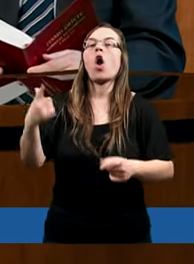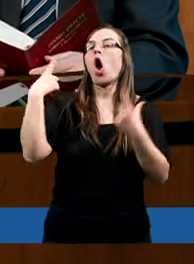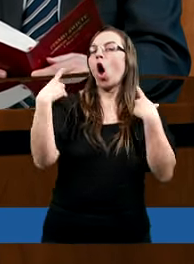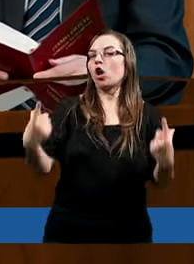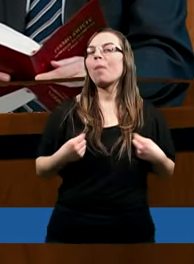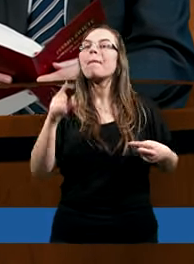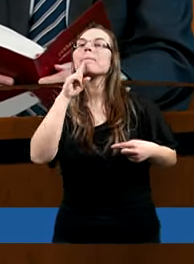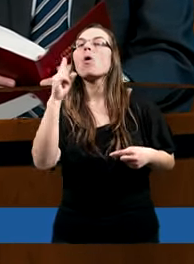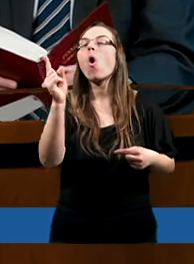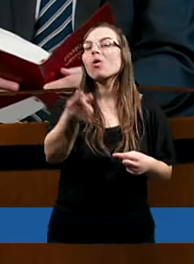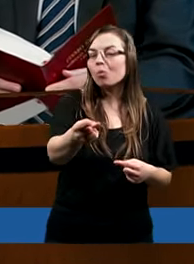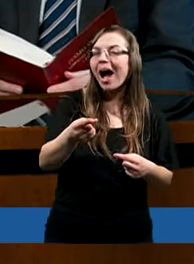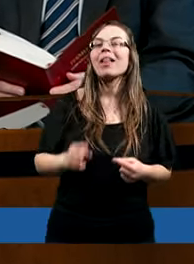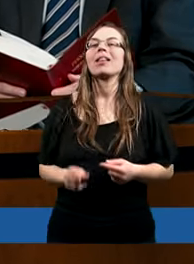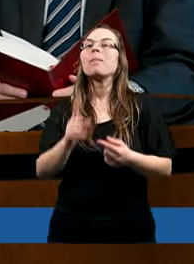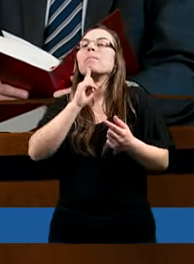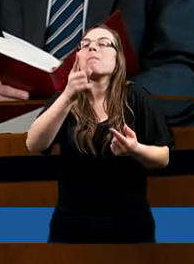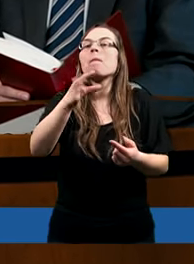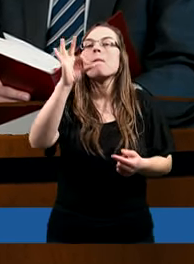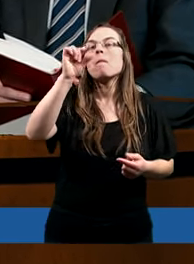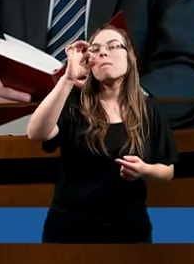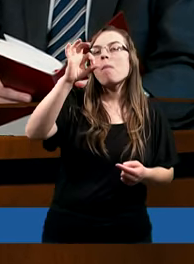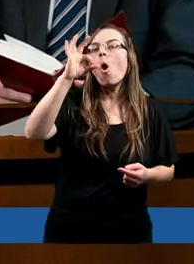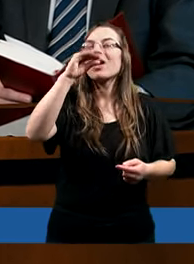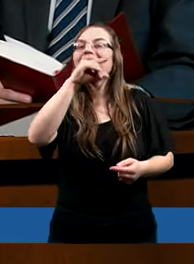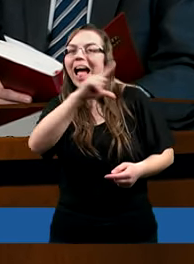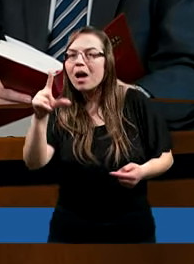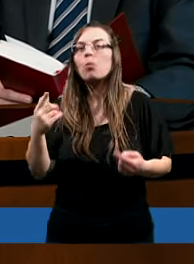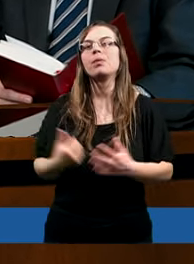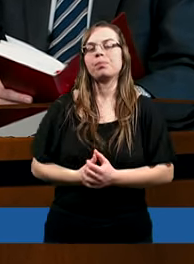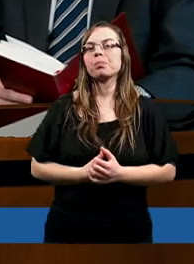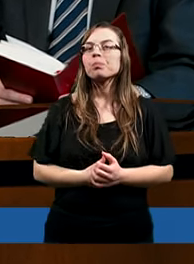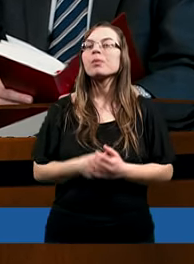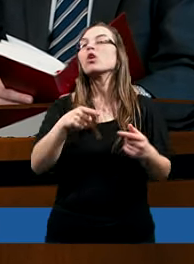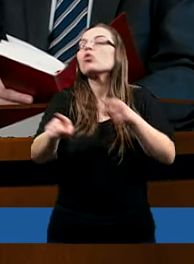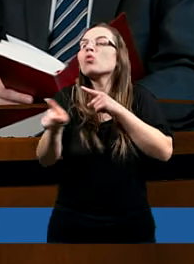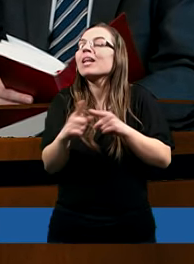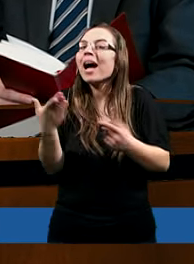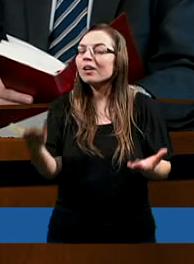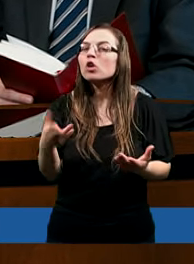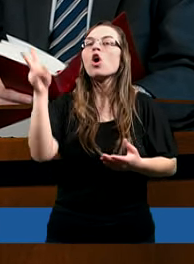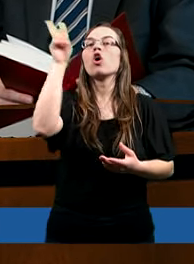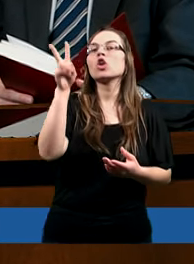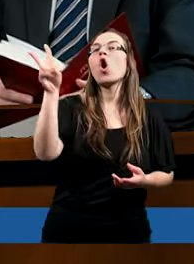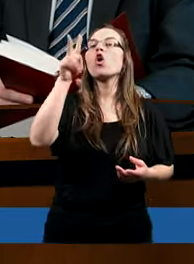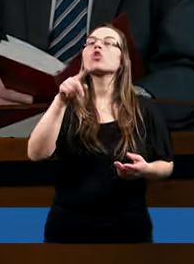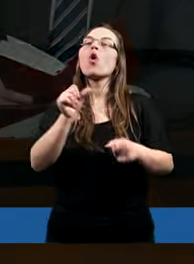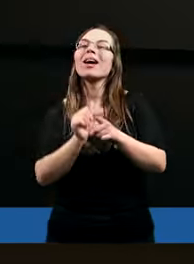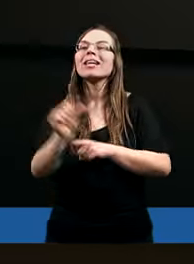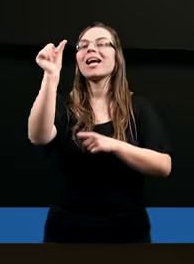posłana, poseł. Czyli ktoś, kto jest